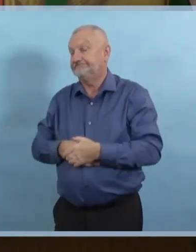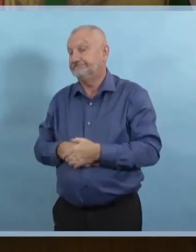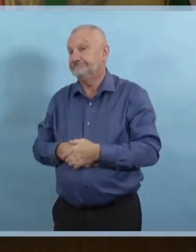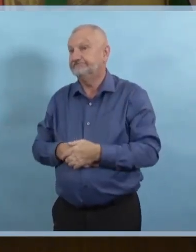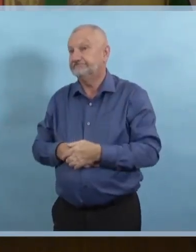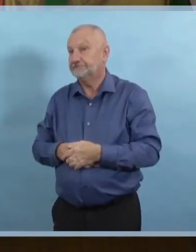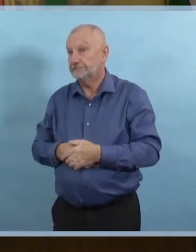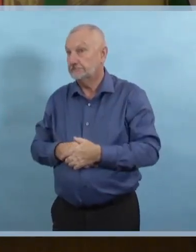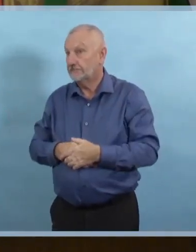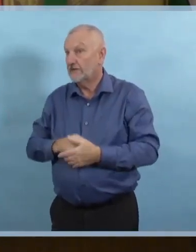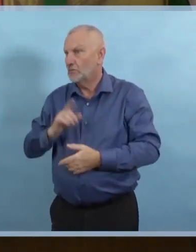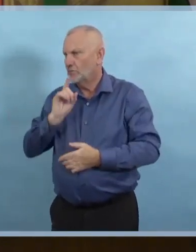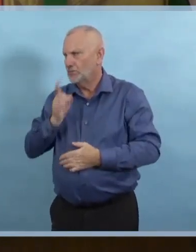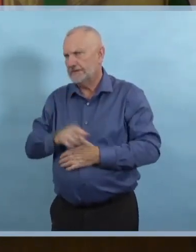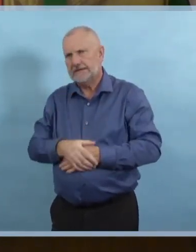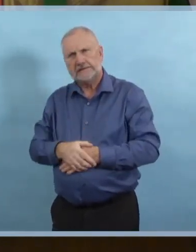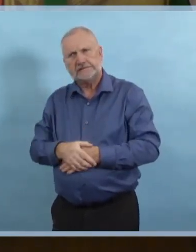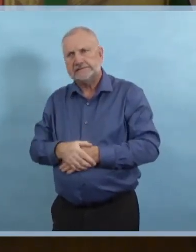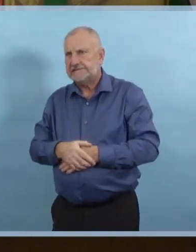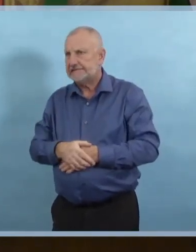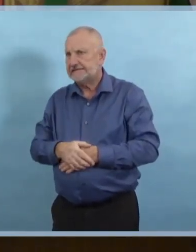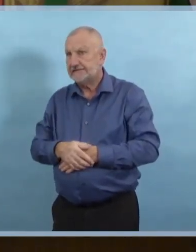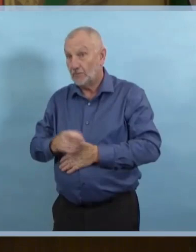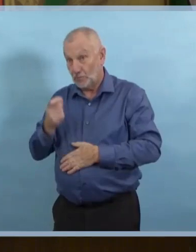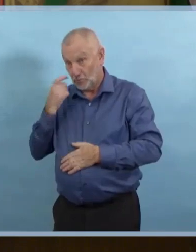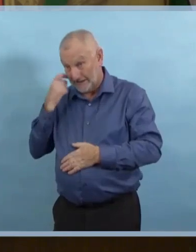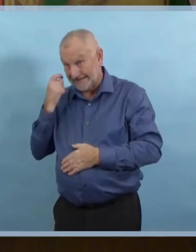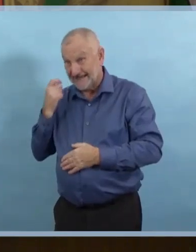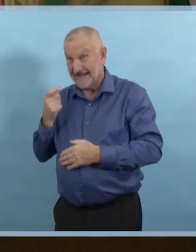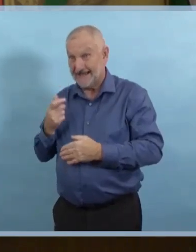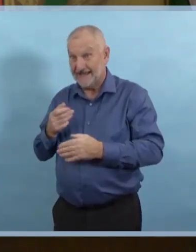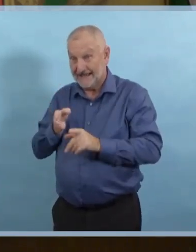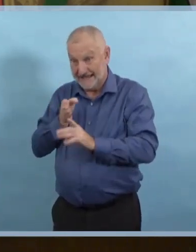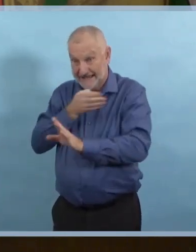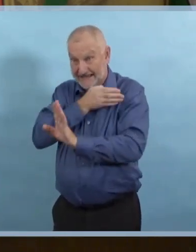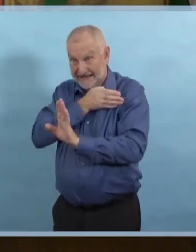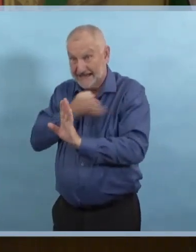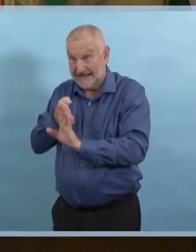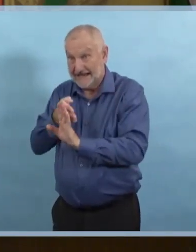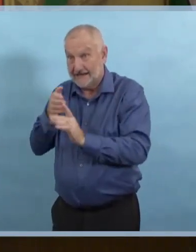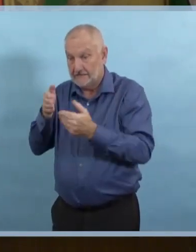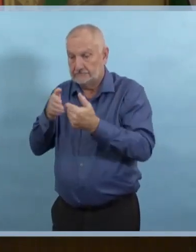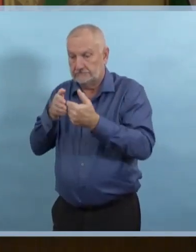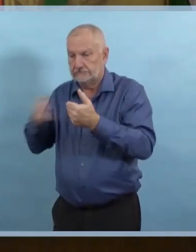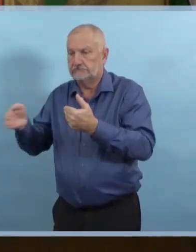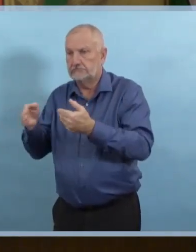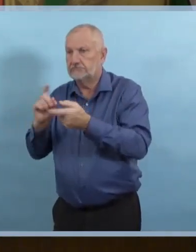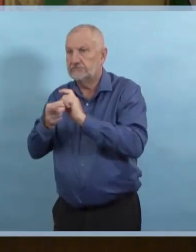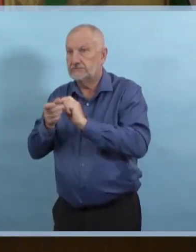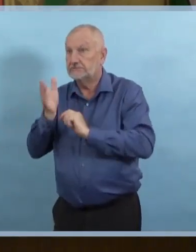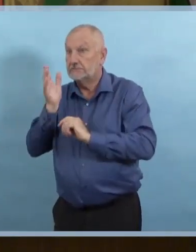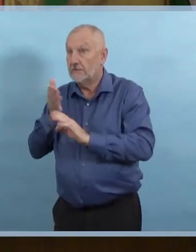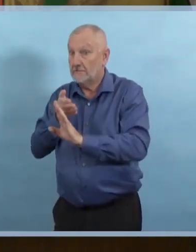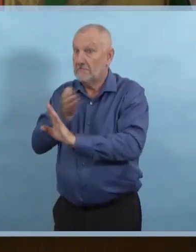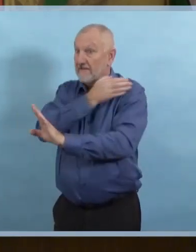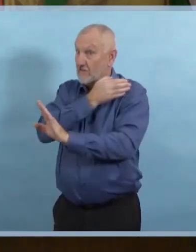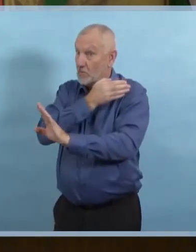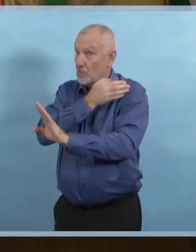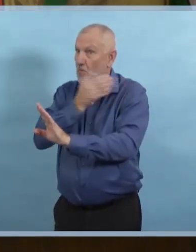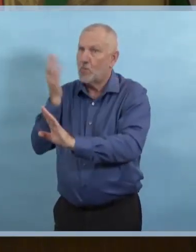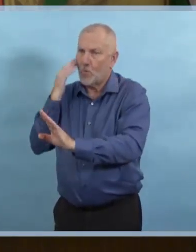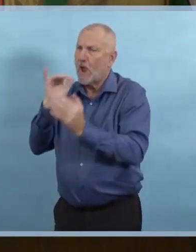savons comment le faire. Nous l'avons déjà fait. Alors, je suis certain que nous pourrons le refaire, mais ça a peut-être